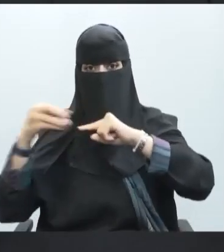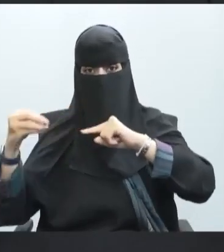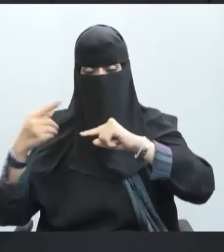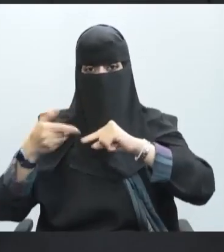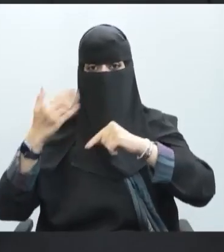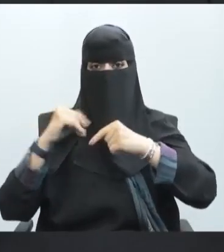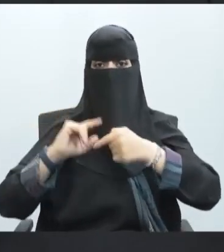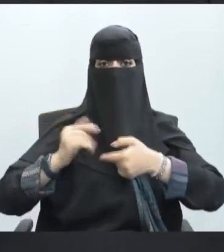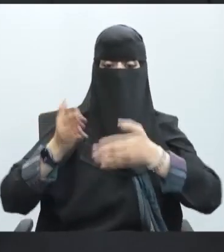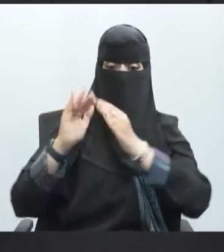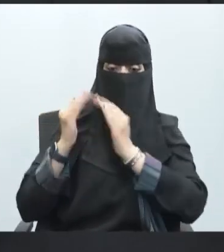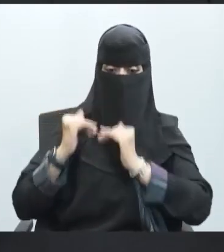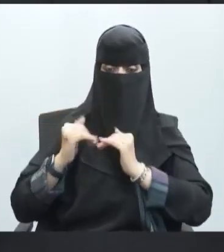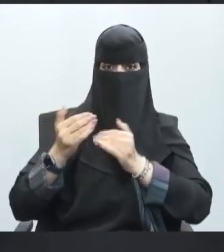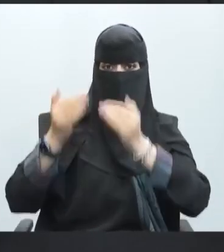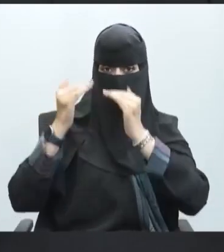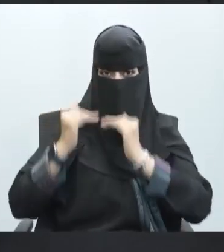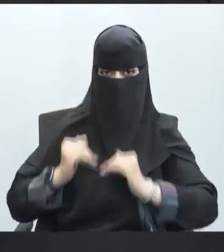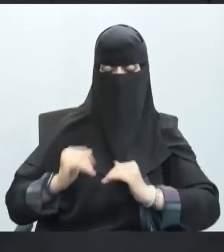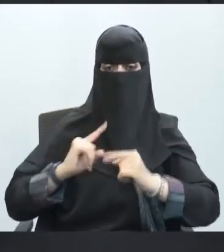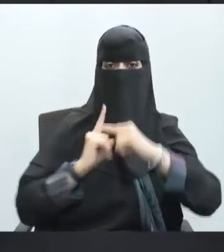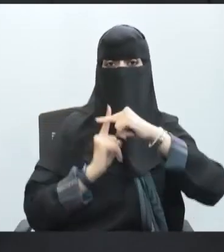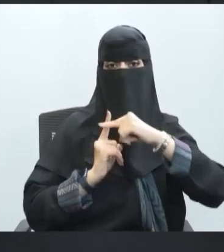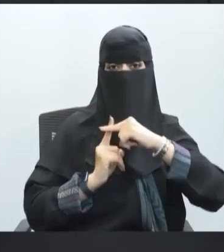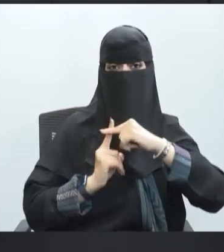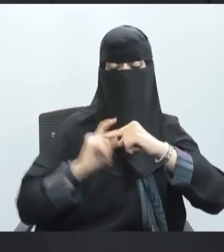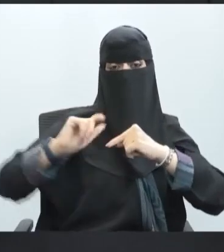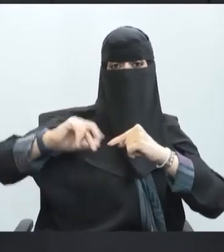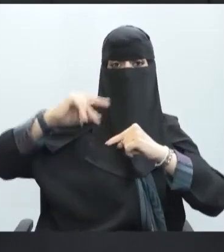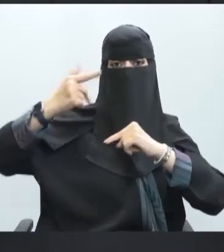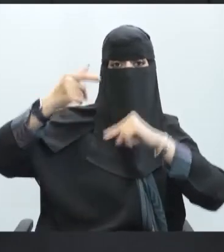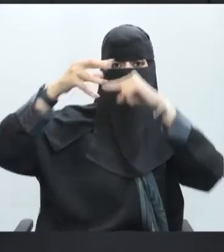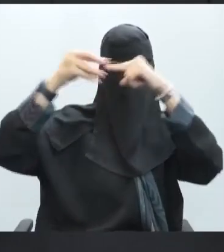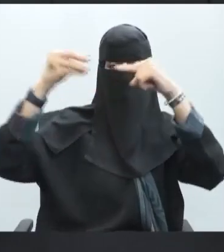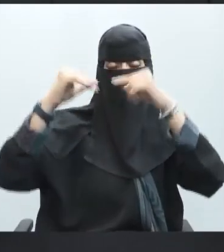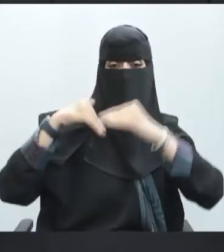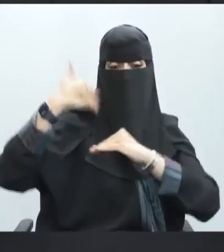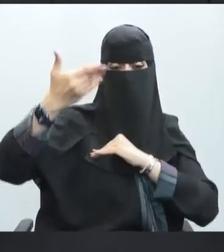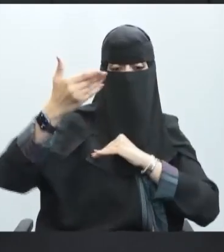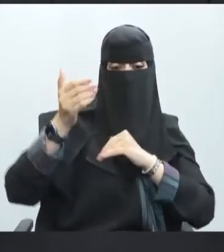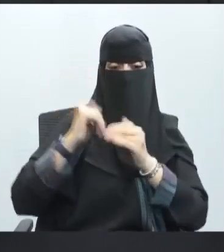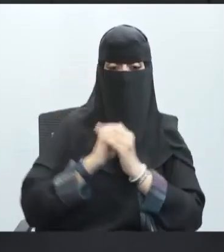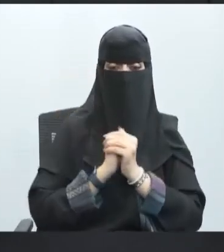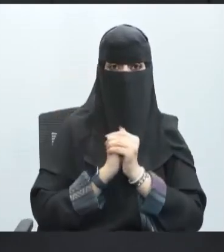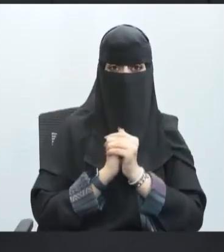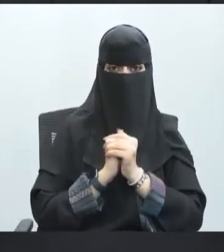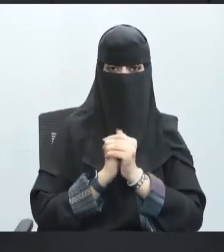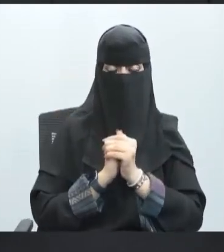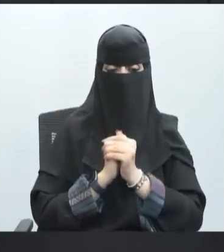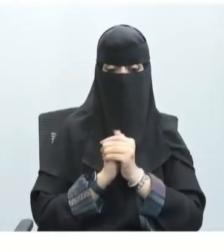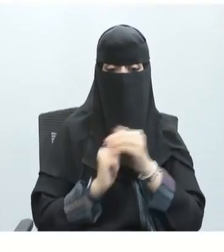بنفس الفكرة عندما انتقل الصوديوم هنا إلى المنطقة الثالبة شاهدنا هذه المنطقة أيضا تحولت إلى منطقة